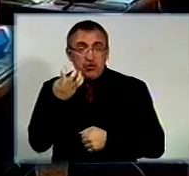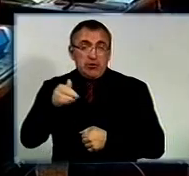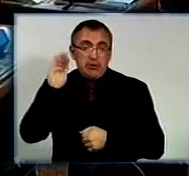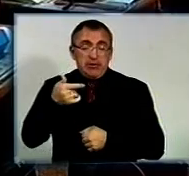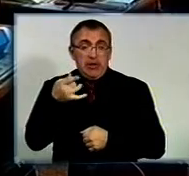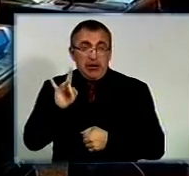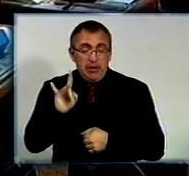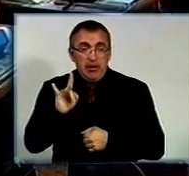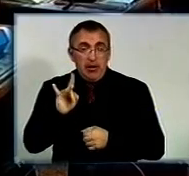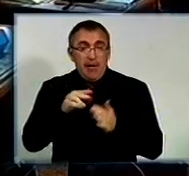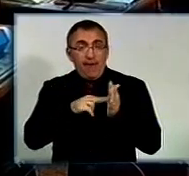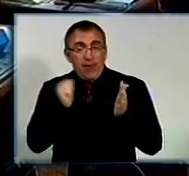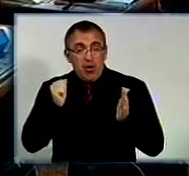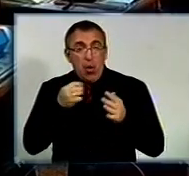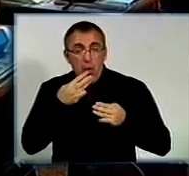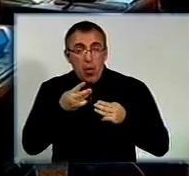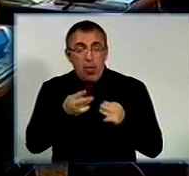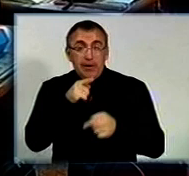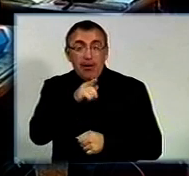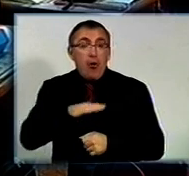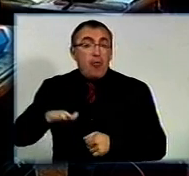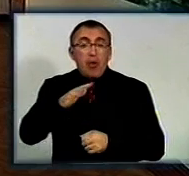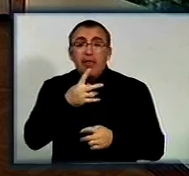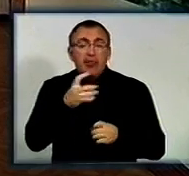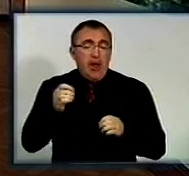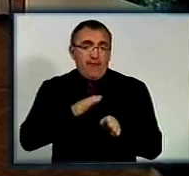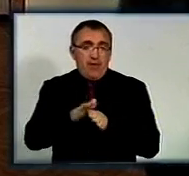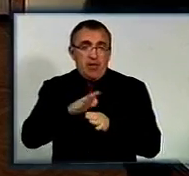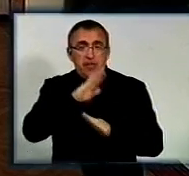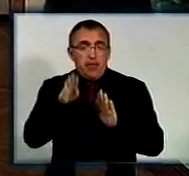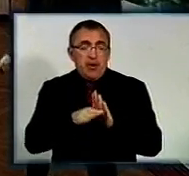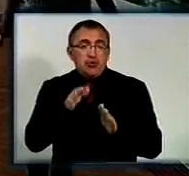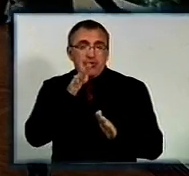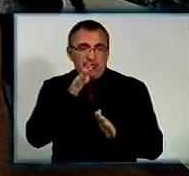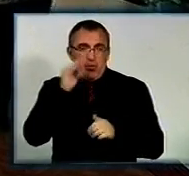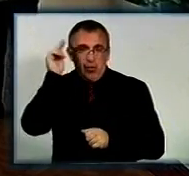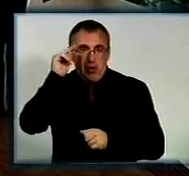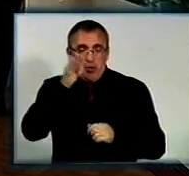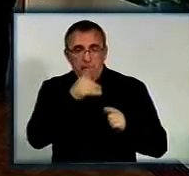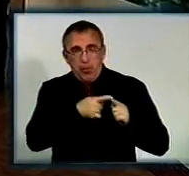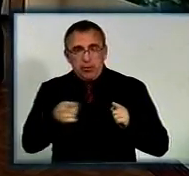гривень, відключивши опалення на тих площах, які не використовуються під час навчального процесу.